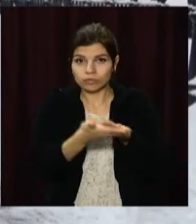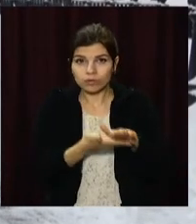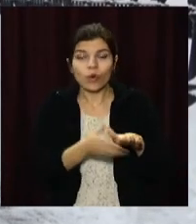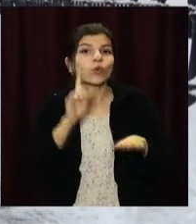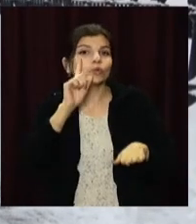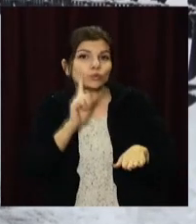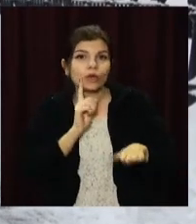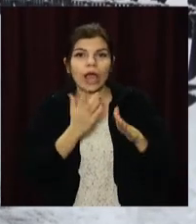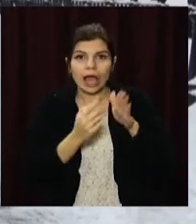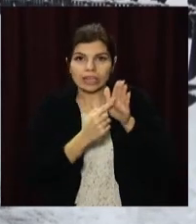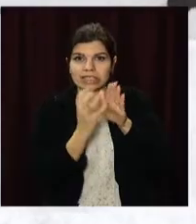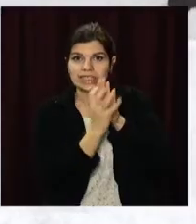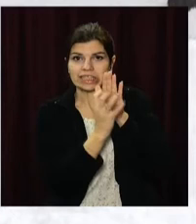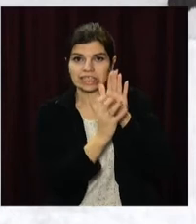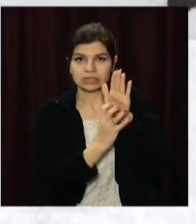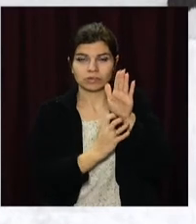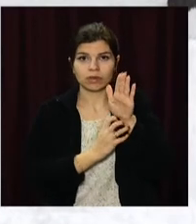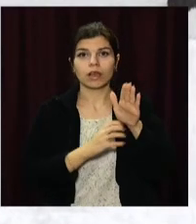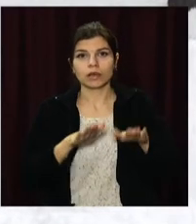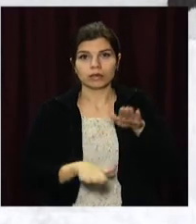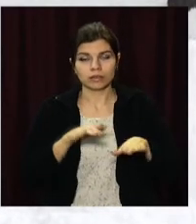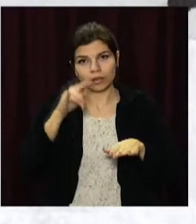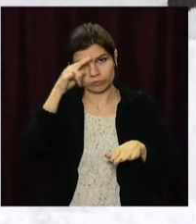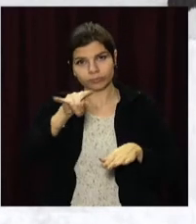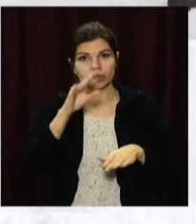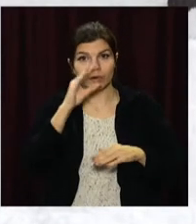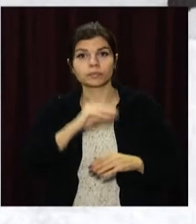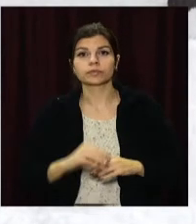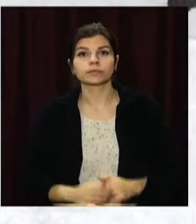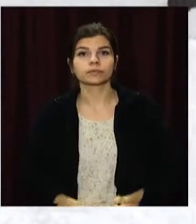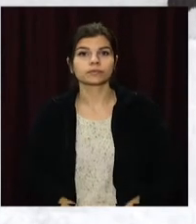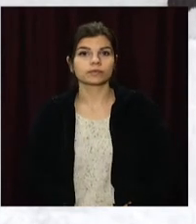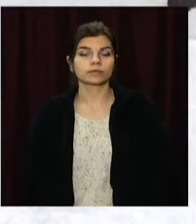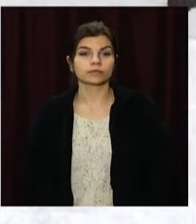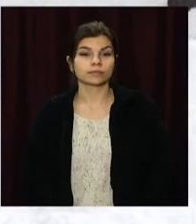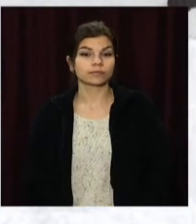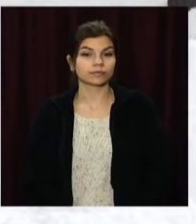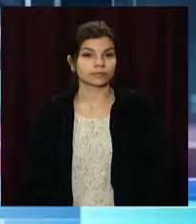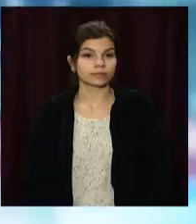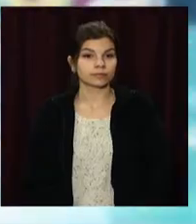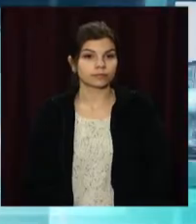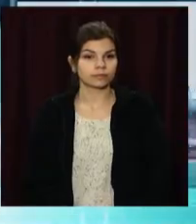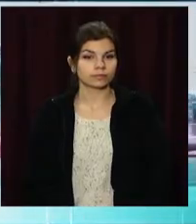з рельєфною підошвою. Юлія Вілінська, Андрій Кравцов, OpenNews, телеканал «Відкритий».